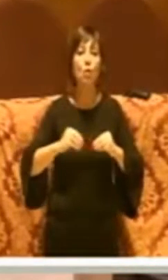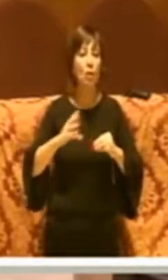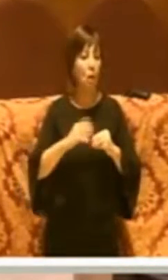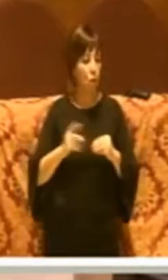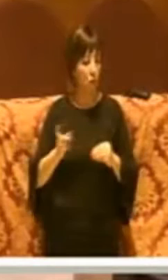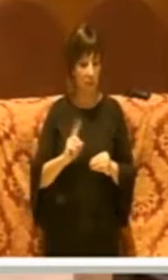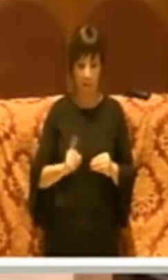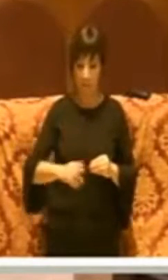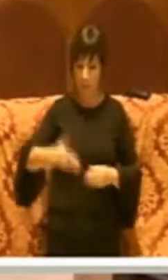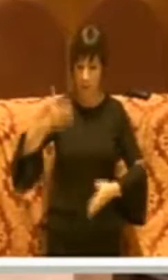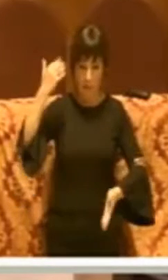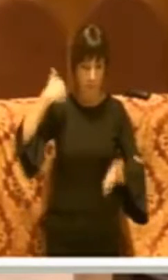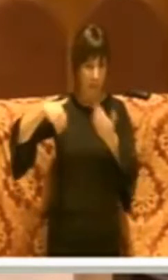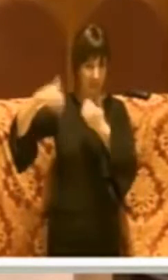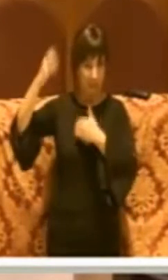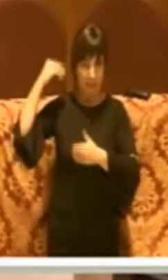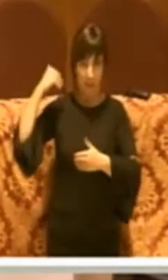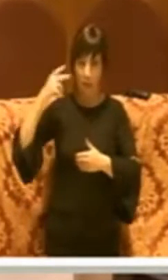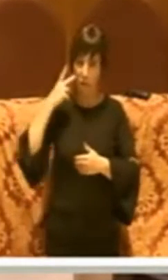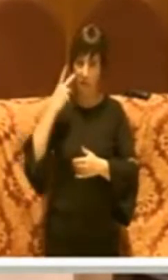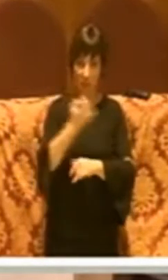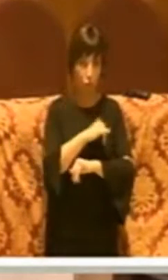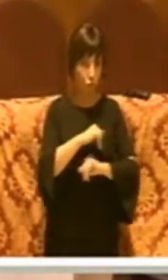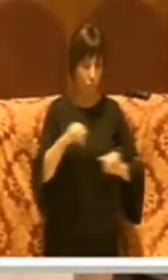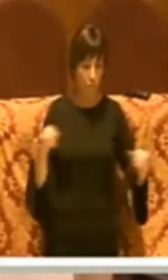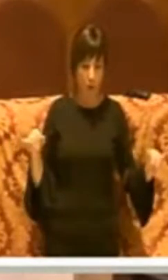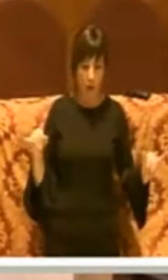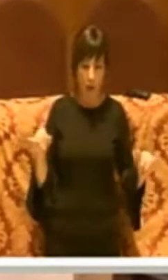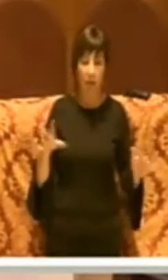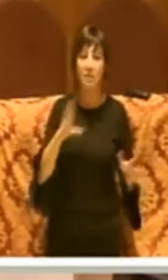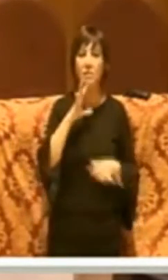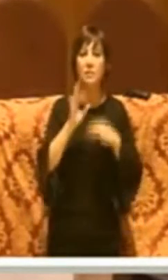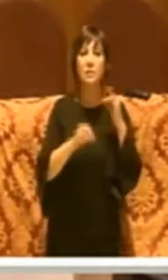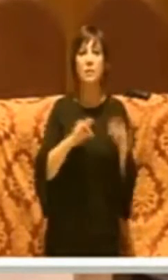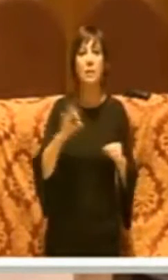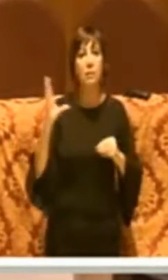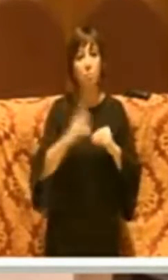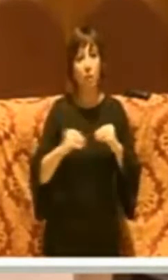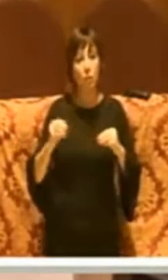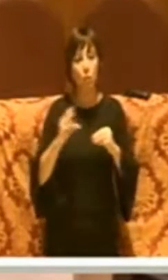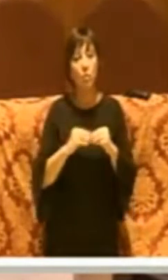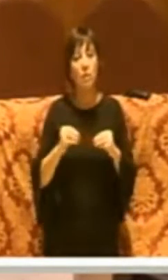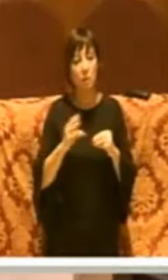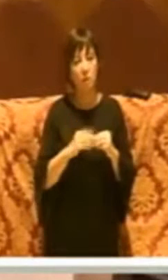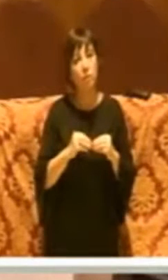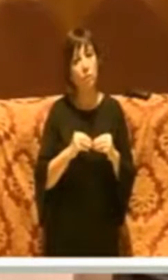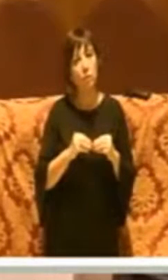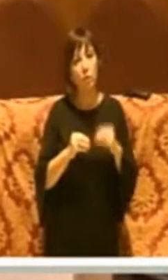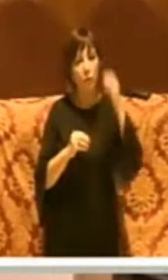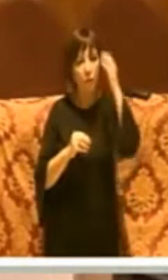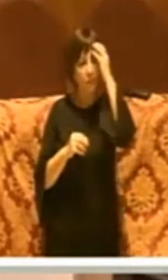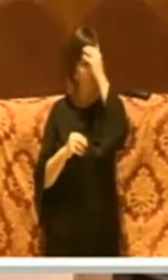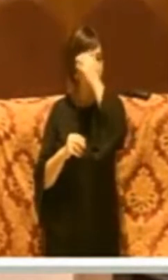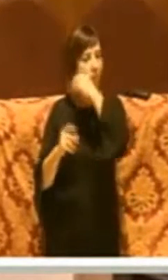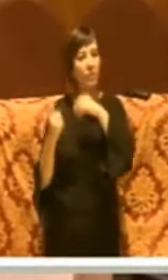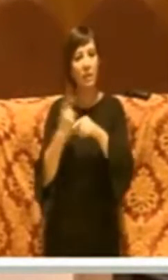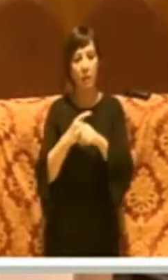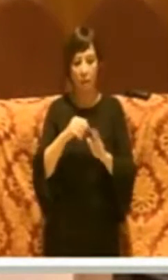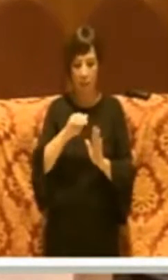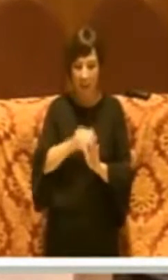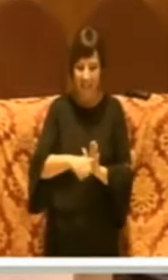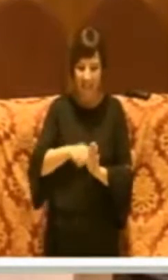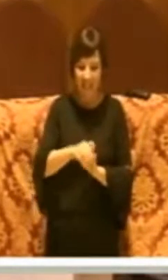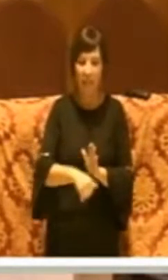fatta negli anni addietro e vuol dire quella manutenzione che va a scavare fino